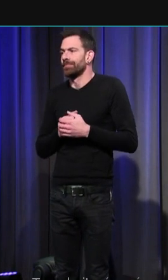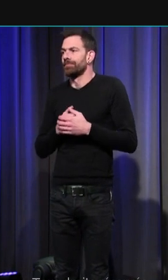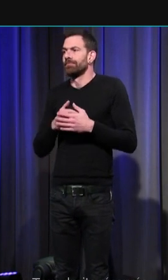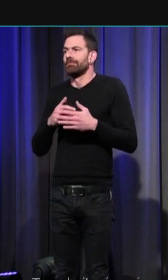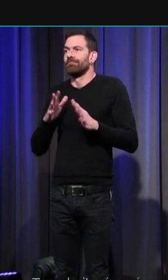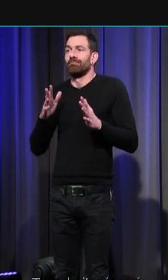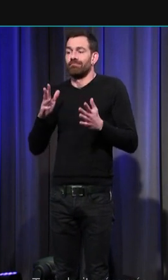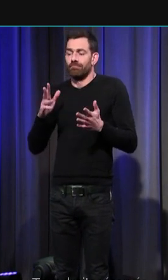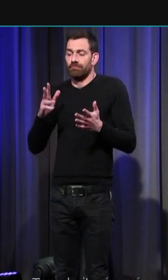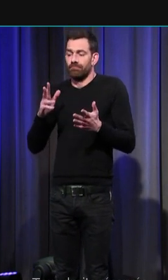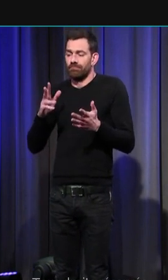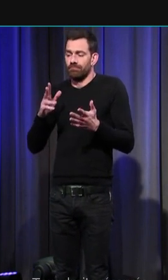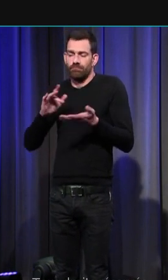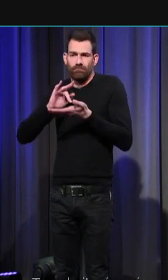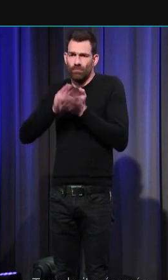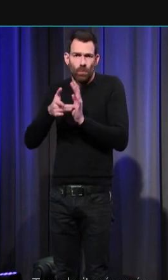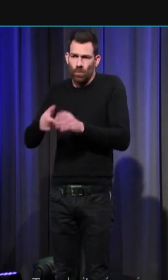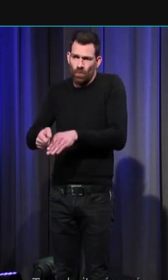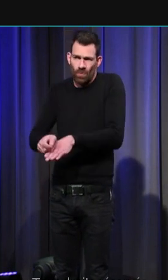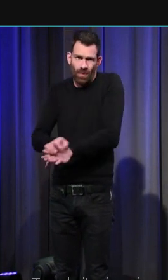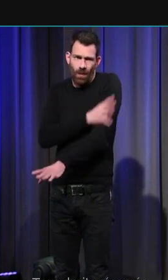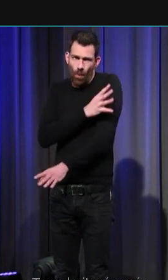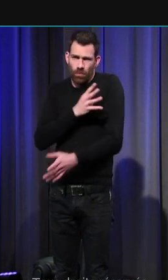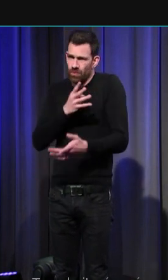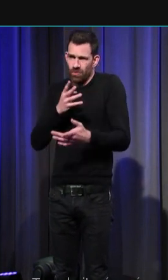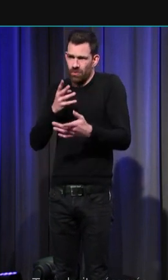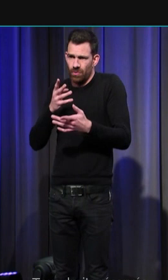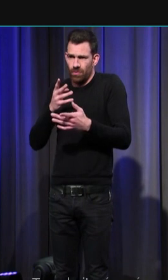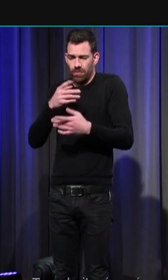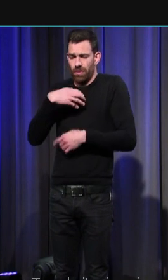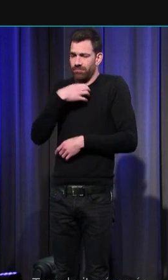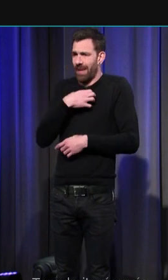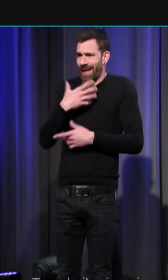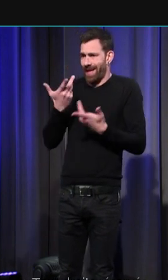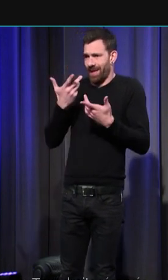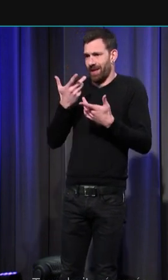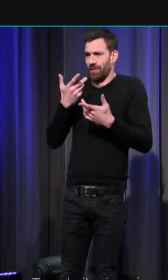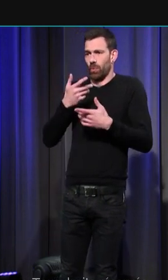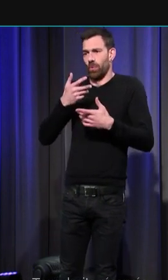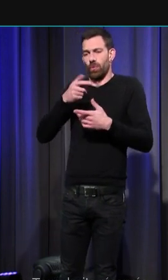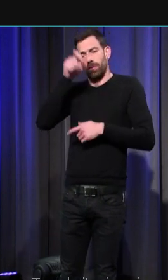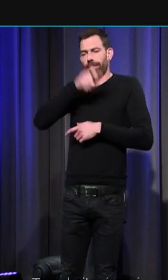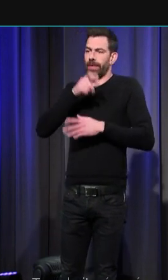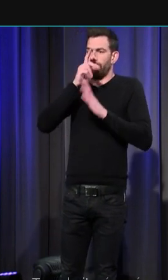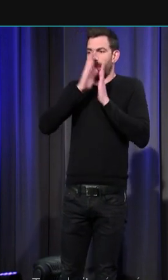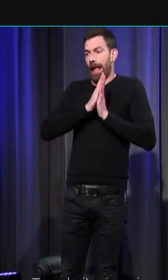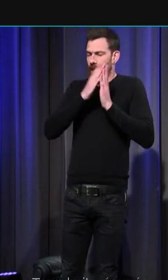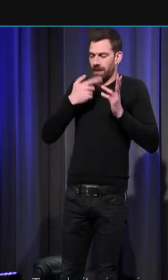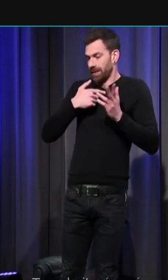réalité toutes les émotions qui sont disséquées par les prêtres, par les prédicateurs, éduquées.